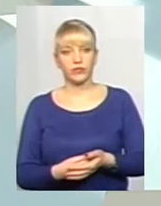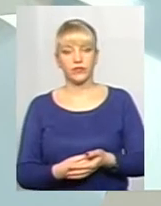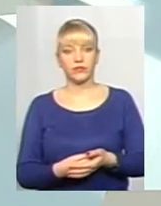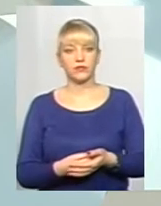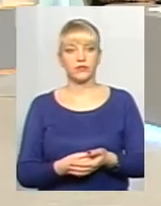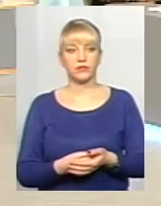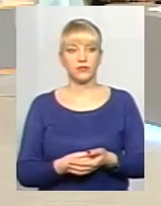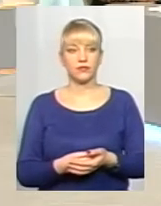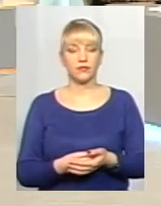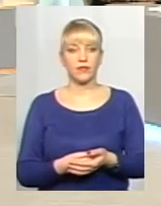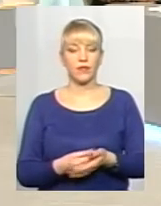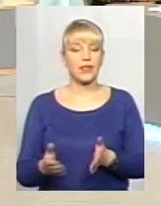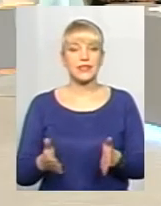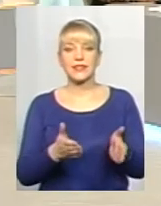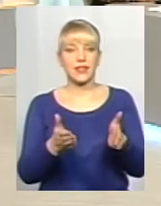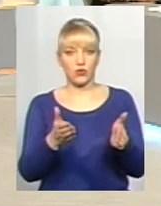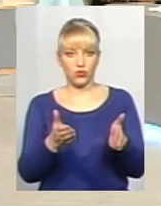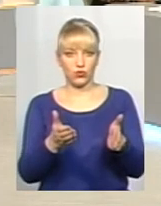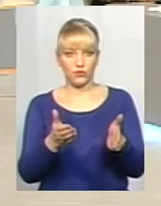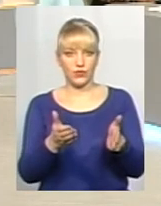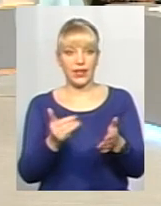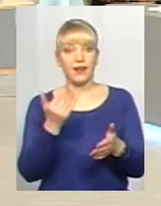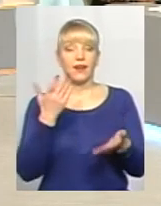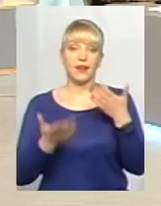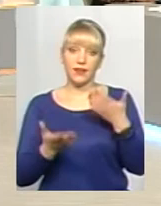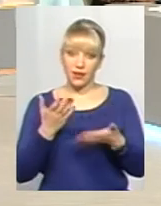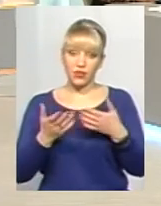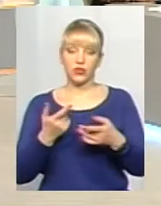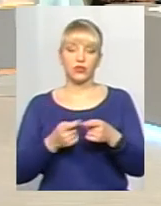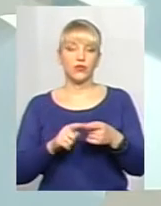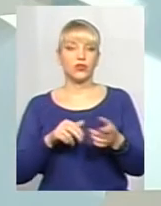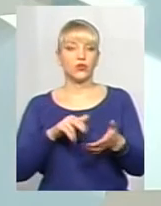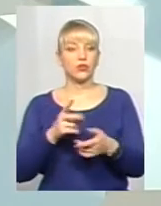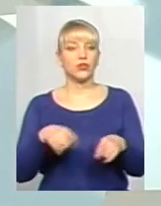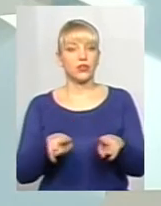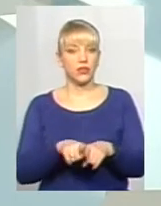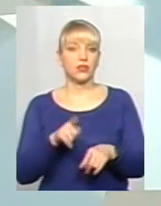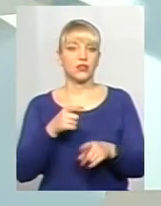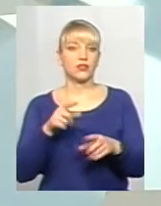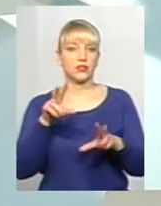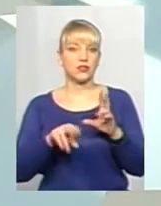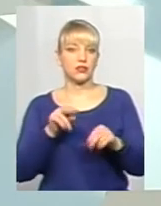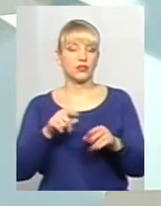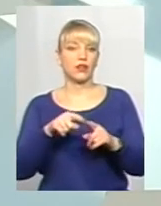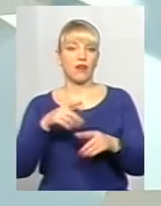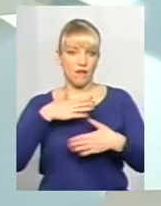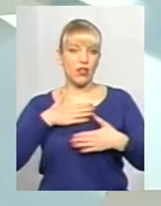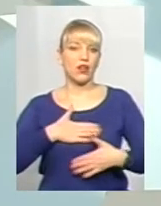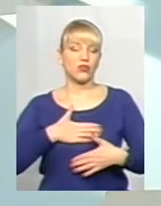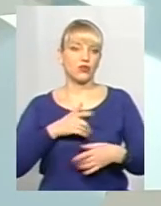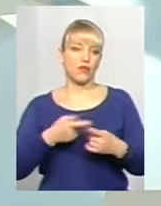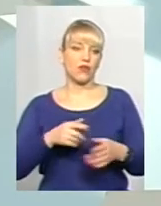як правильно сказати, стежку. І якщо вони йдуть на таке, значить, це їх влаштовує, і вони повністю цьому